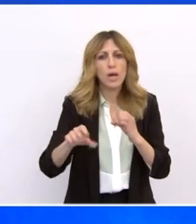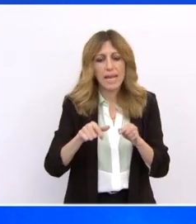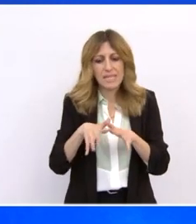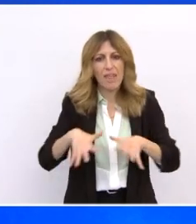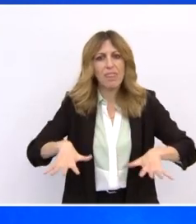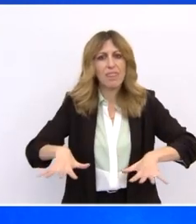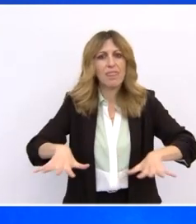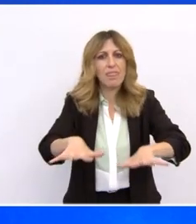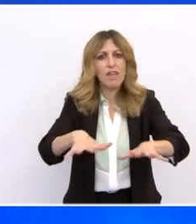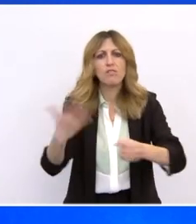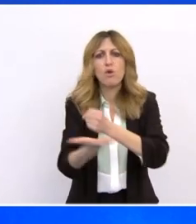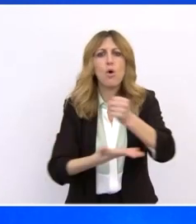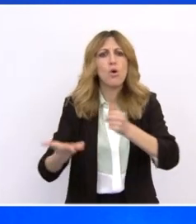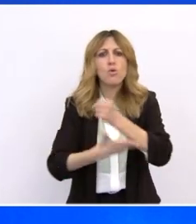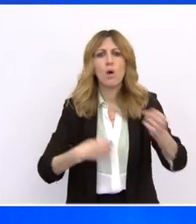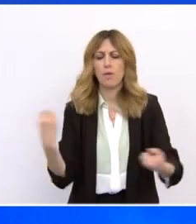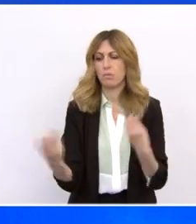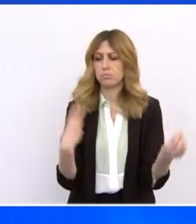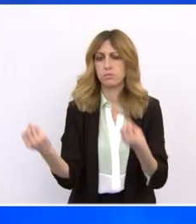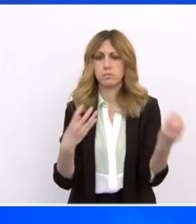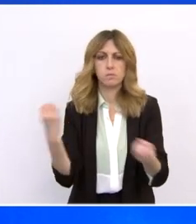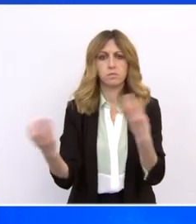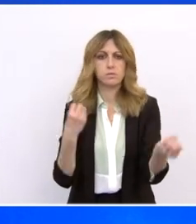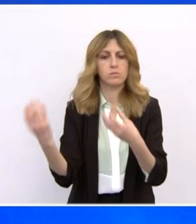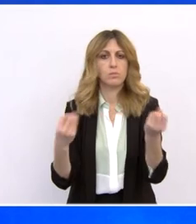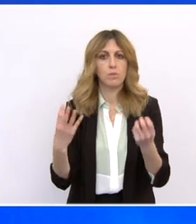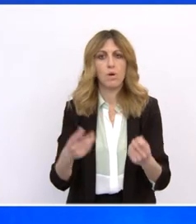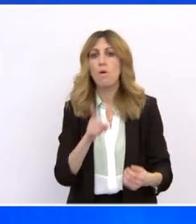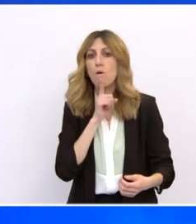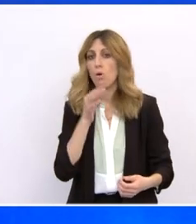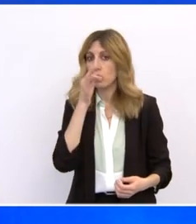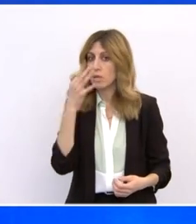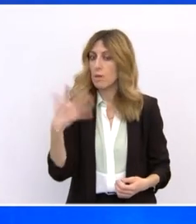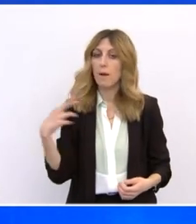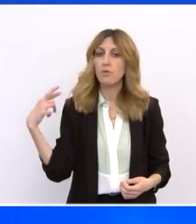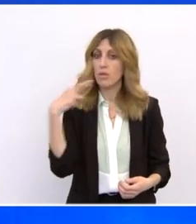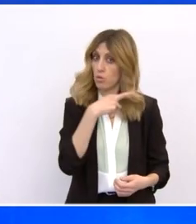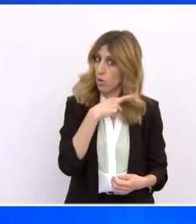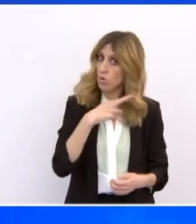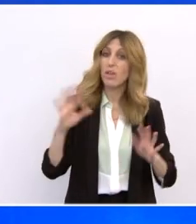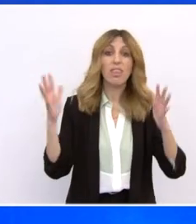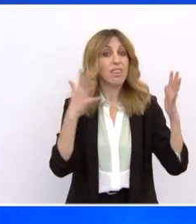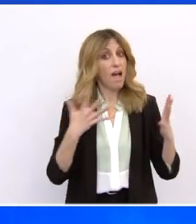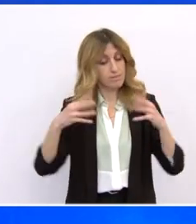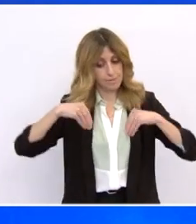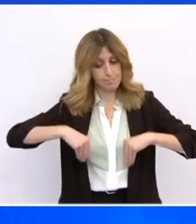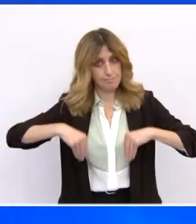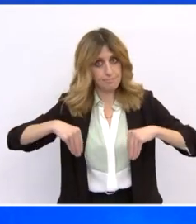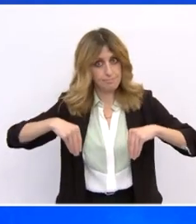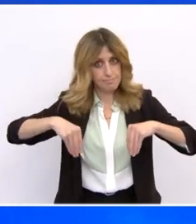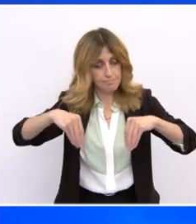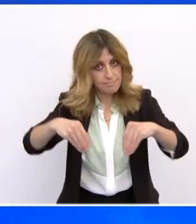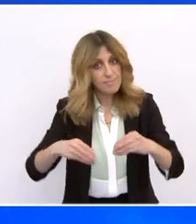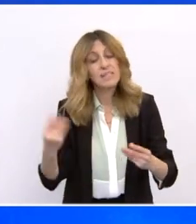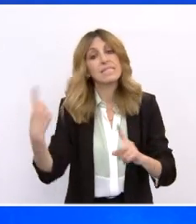διαρρών και την έξυπνη διαχείριση του νερού. Όπως είπε ο Πρωθυπουργός, το νέο Εθνικό Σχέδιο Αναράσωσης και Πρωτοβουλίες για την Προστασία της